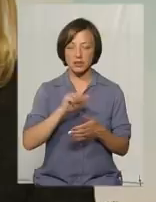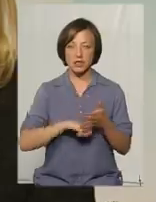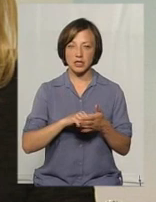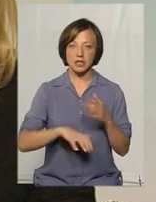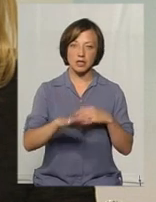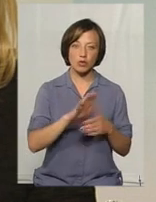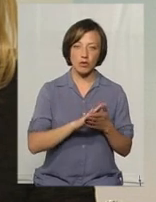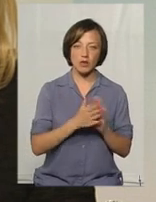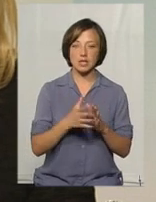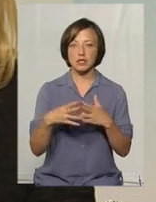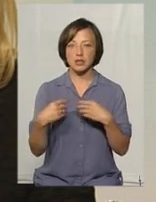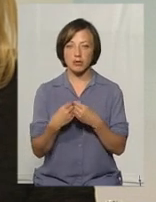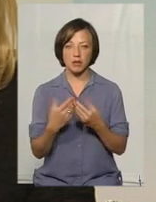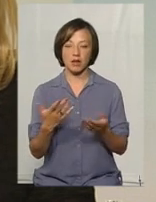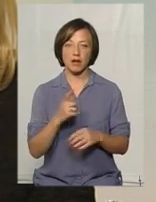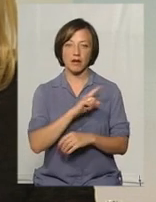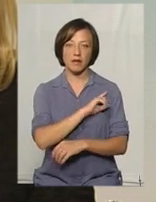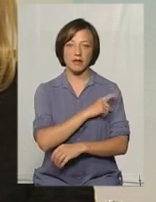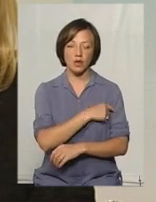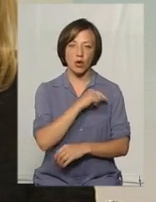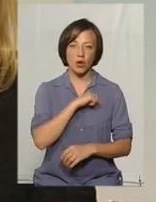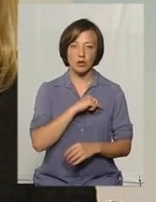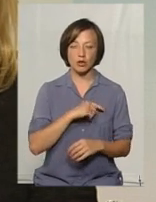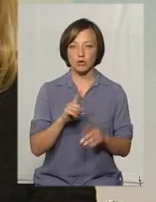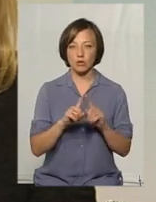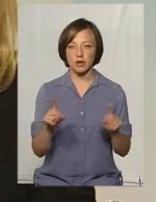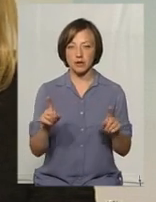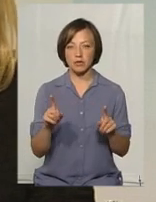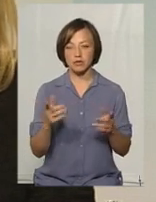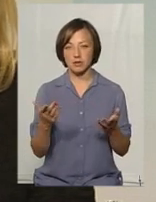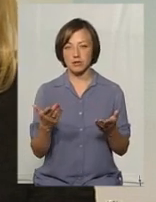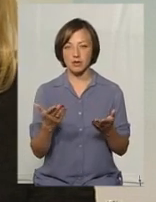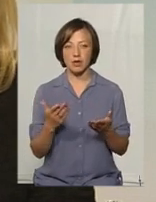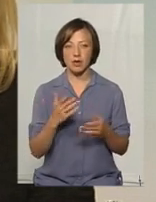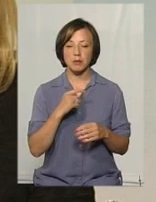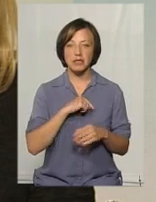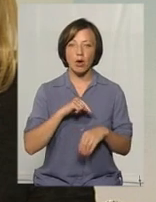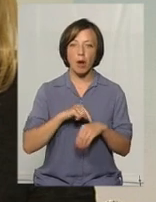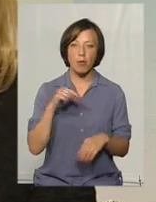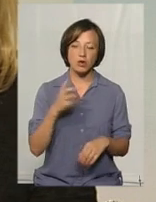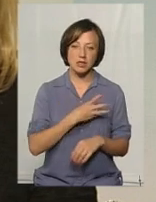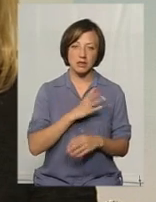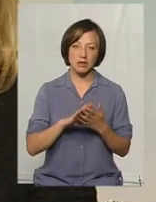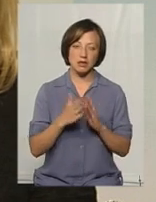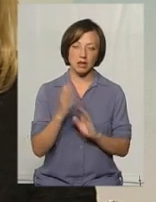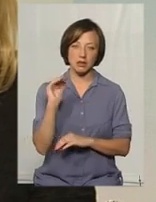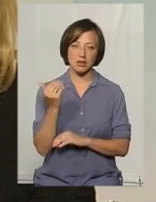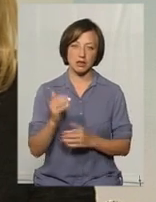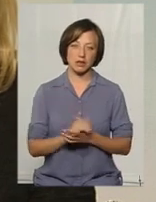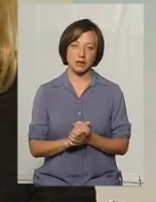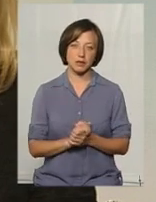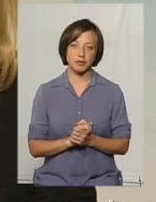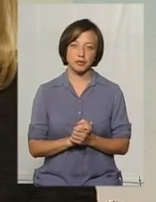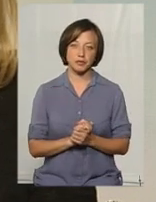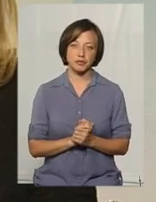середовище, сім'я, фізіологічні особливості, психічний стан, наприклад, психо-емоційний стан дитини. І